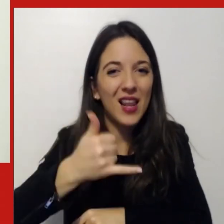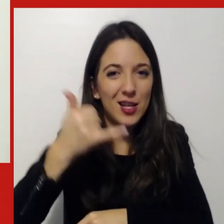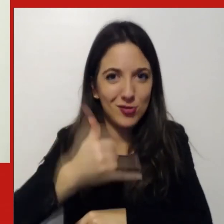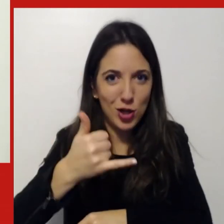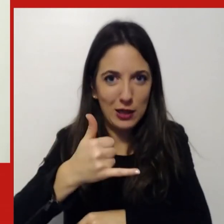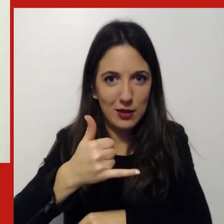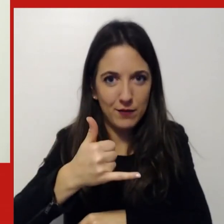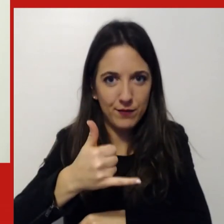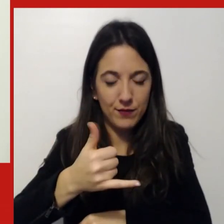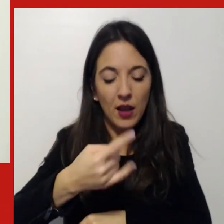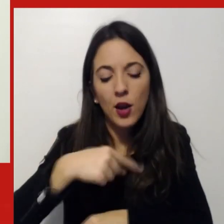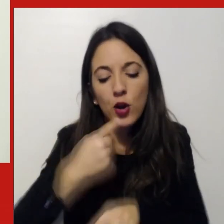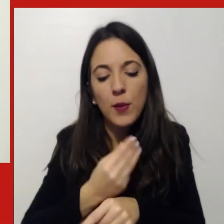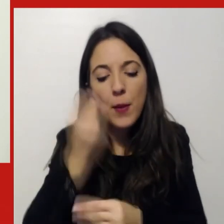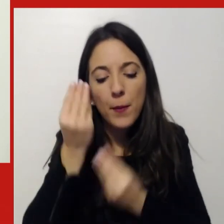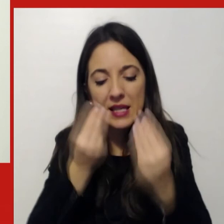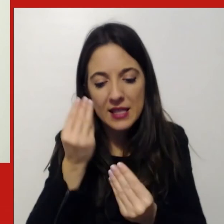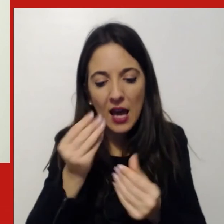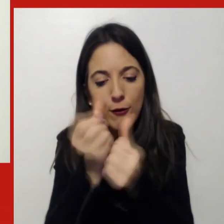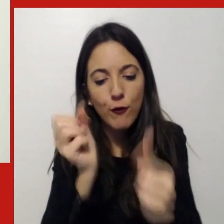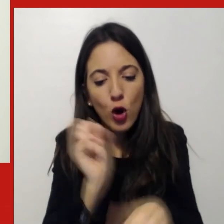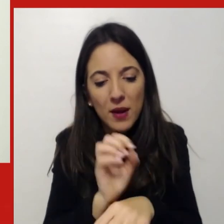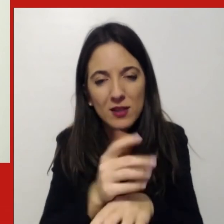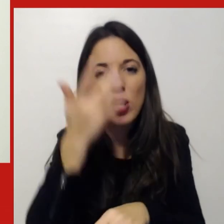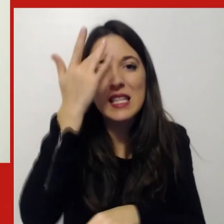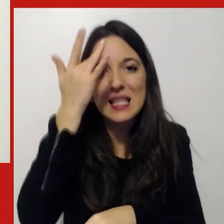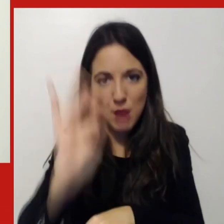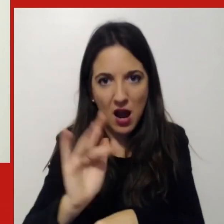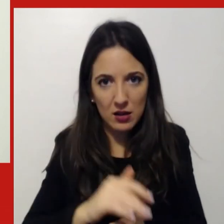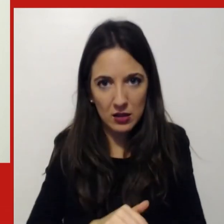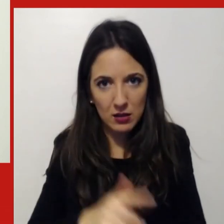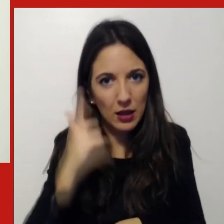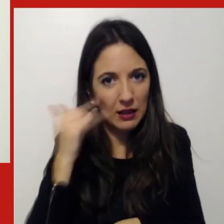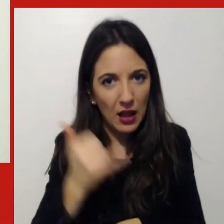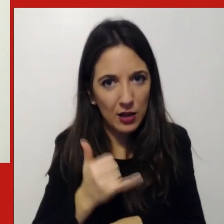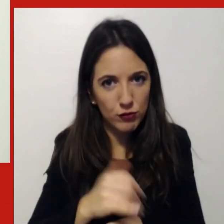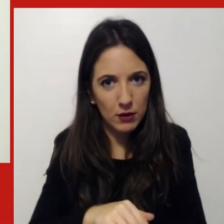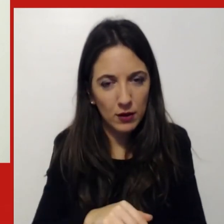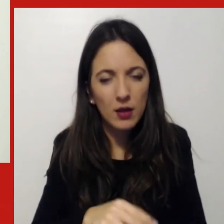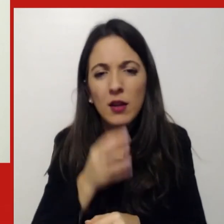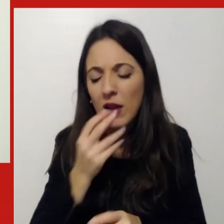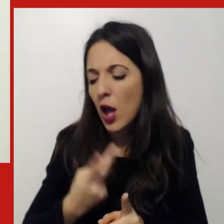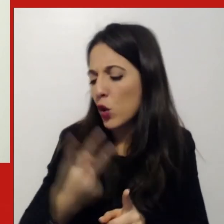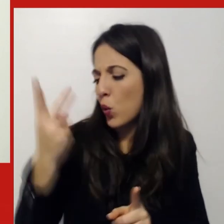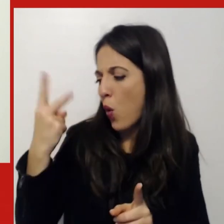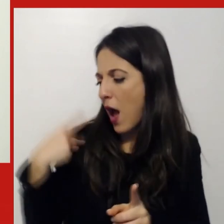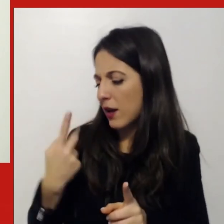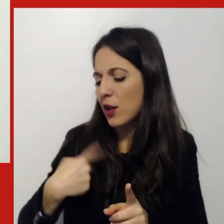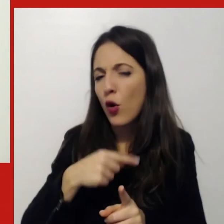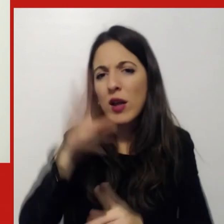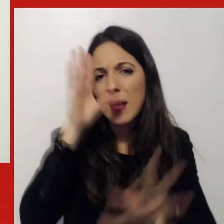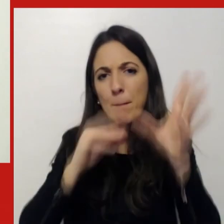forzati abbiamo imparato che si può con autonomia con personalizzazione con grande flessibilità